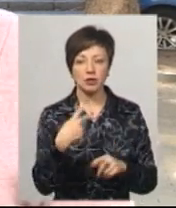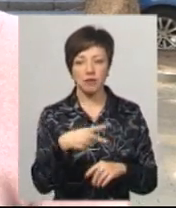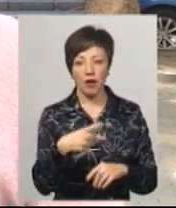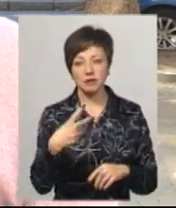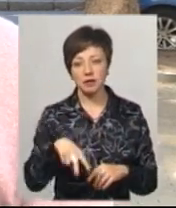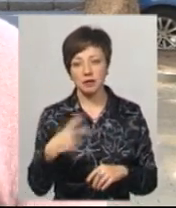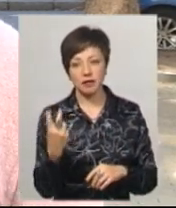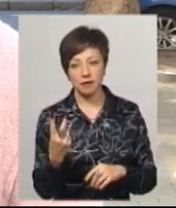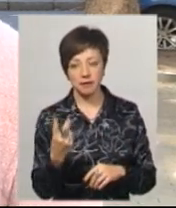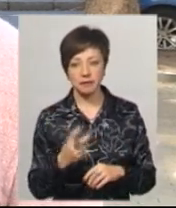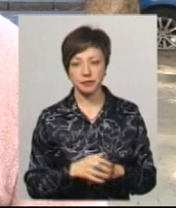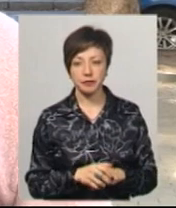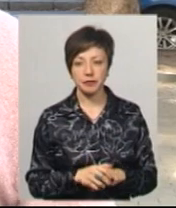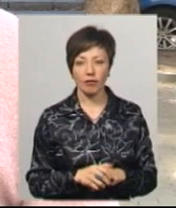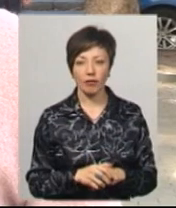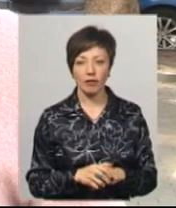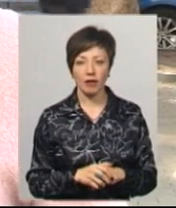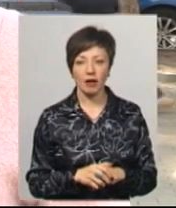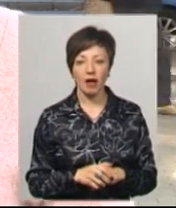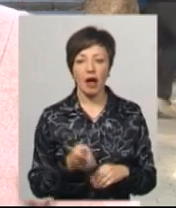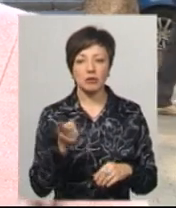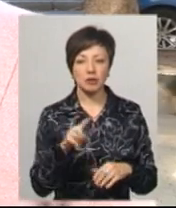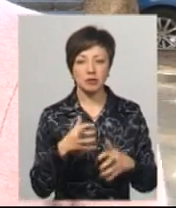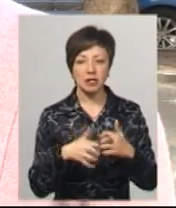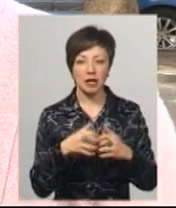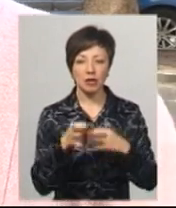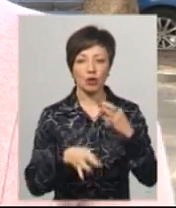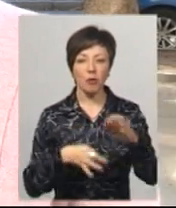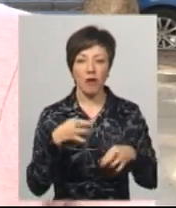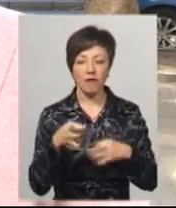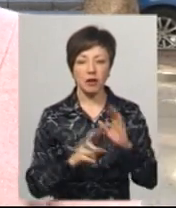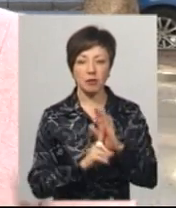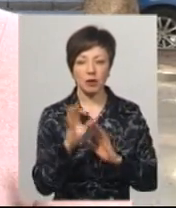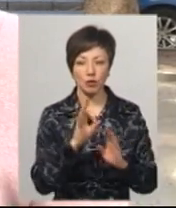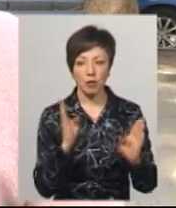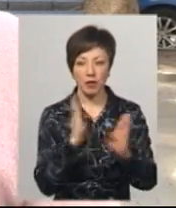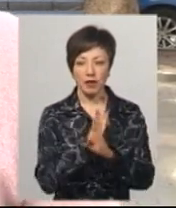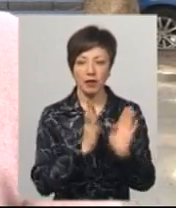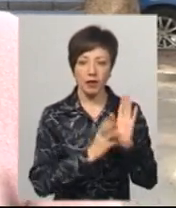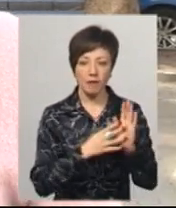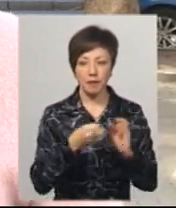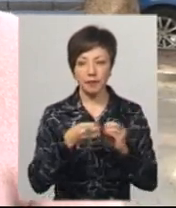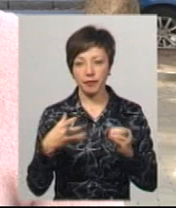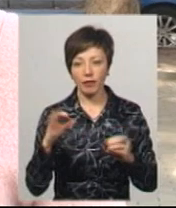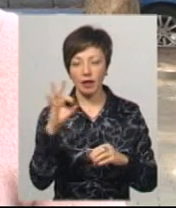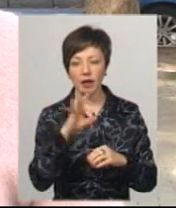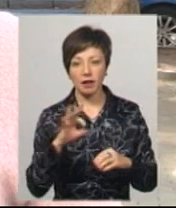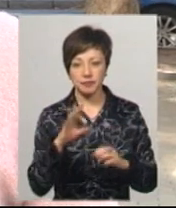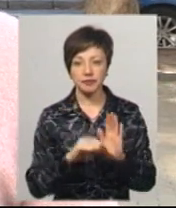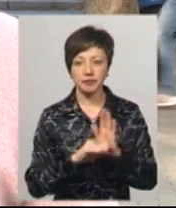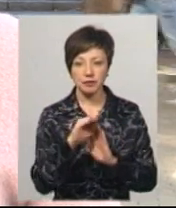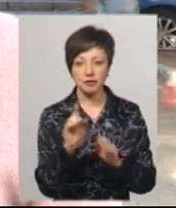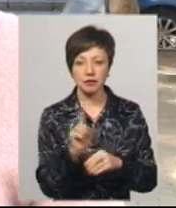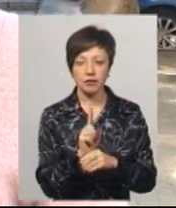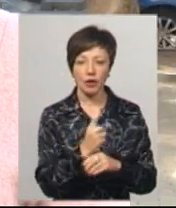-22 градусів відмічалась. При цьому середня добова температура повітря склала 9-15 градусів, ще вище кліматичної